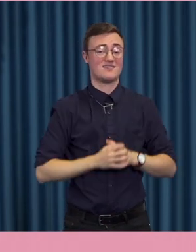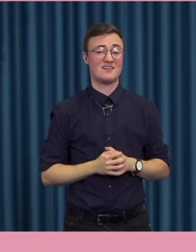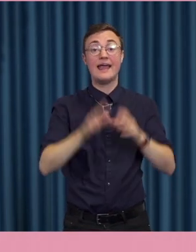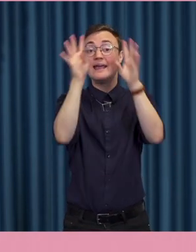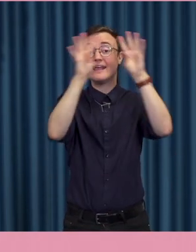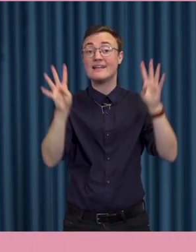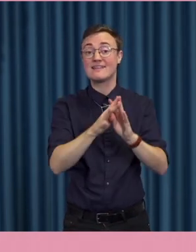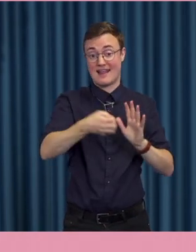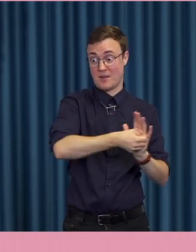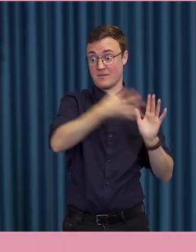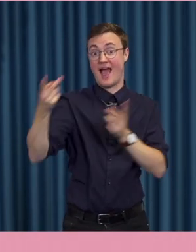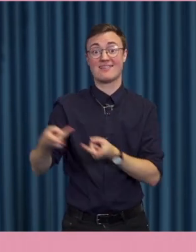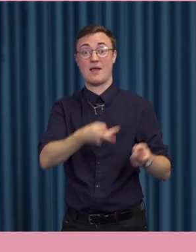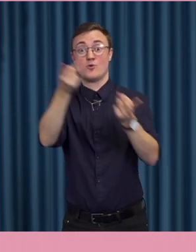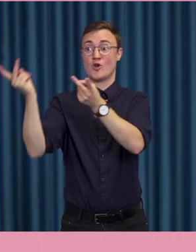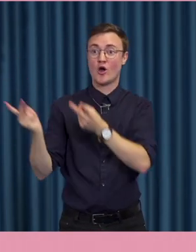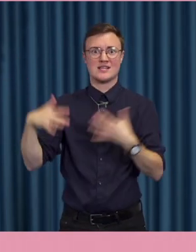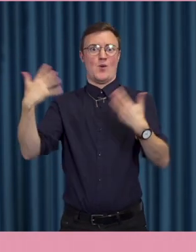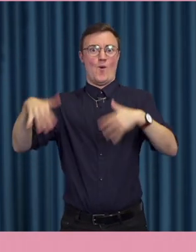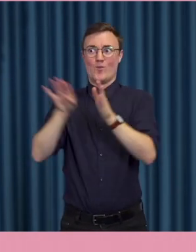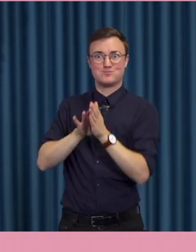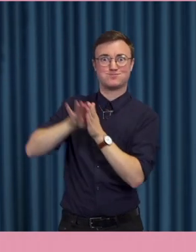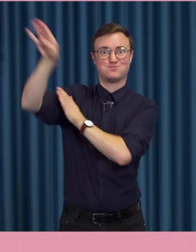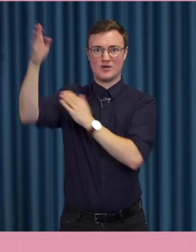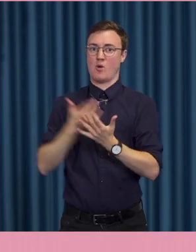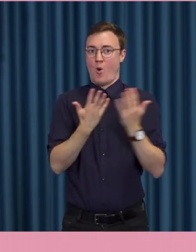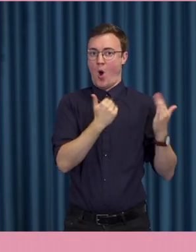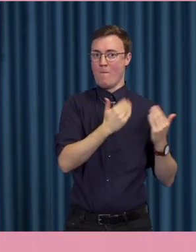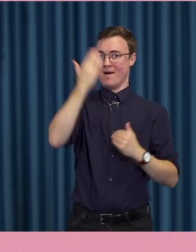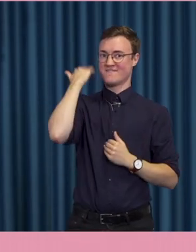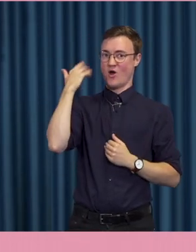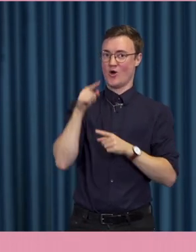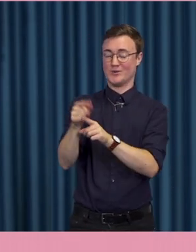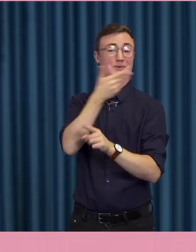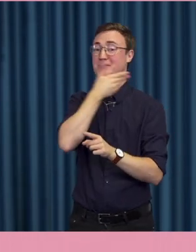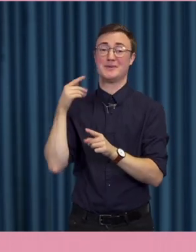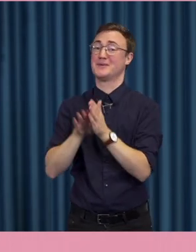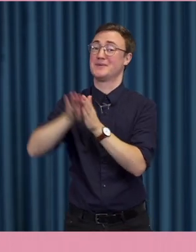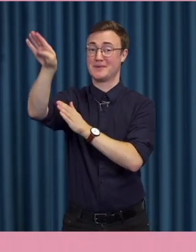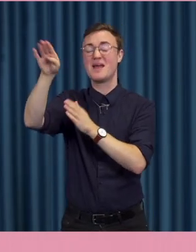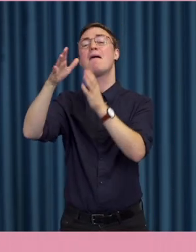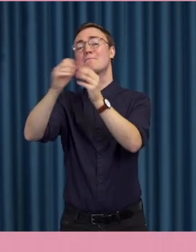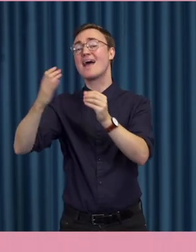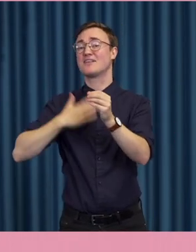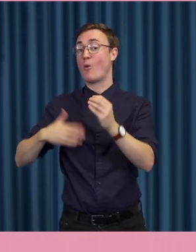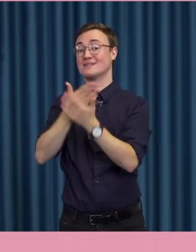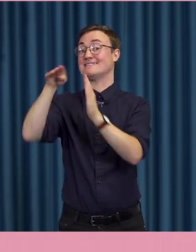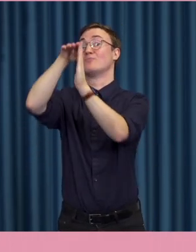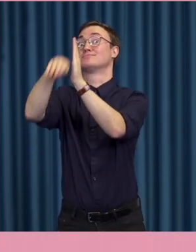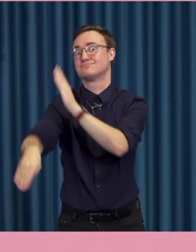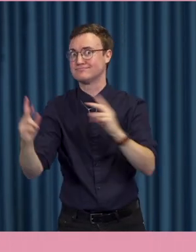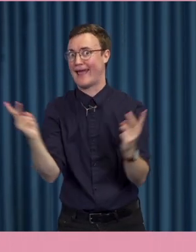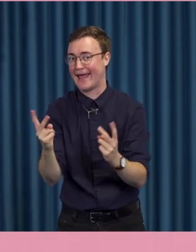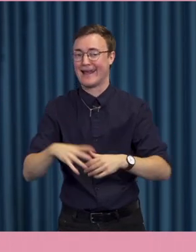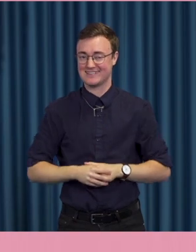inte till den demokratiska på nytt födelse som många hoppades på. Men det kommer förhoppningsvis inte att leda till undergången